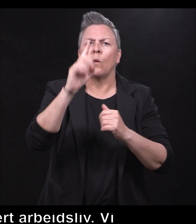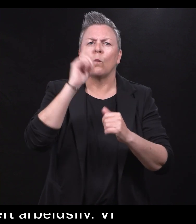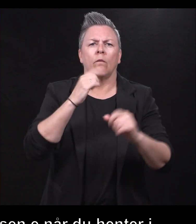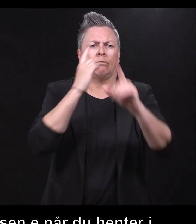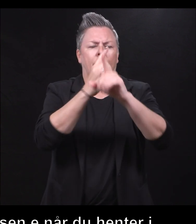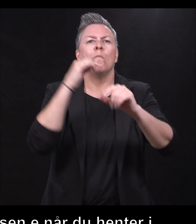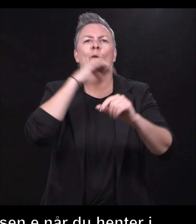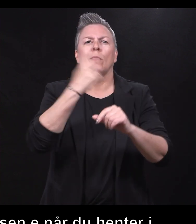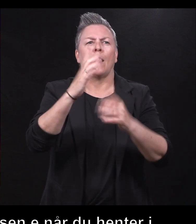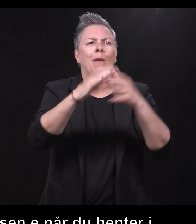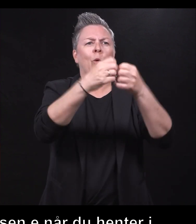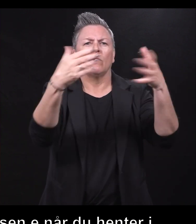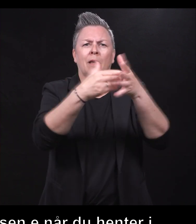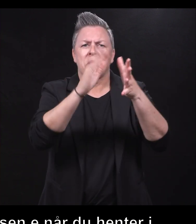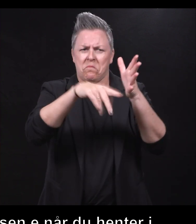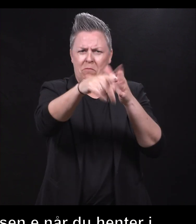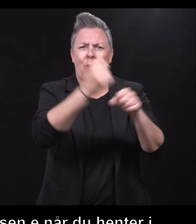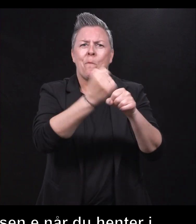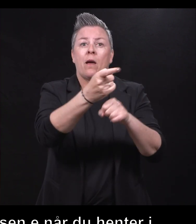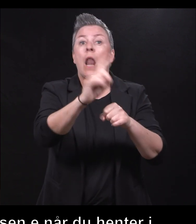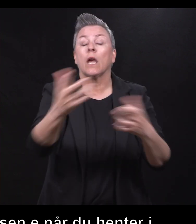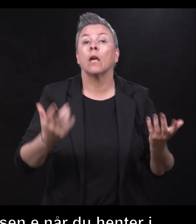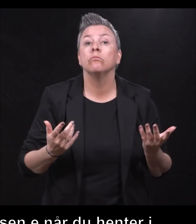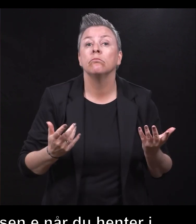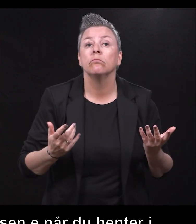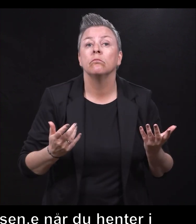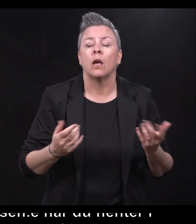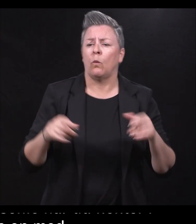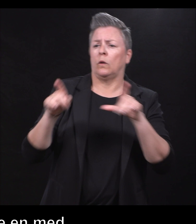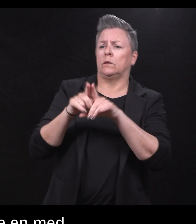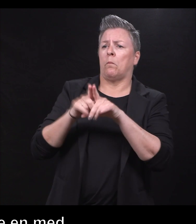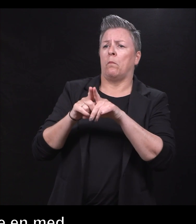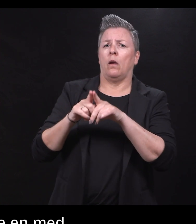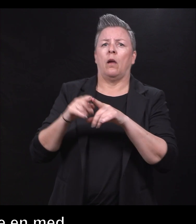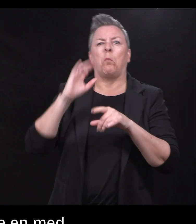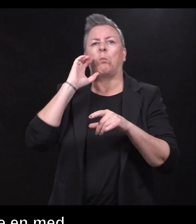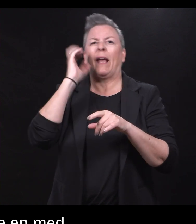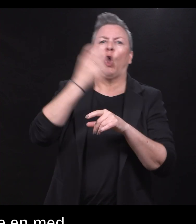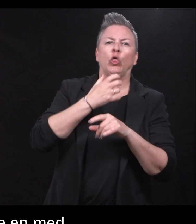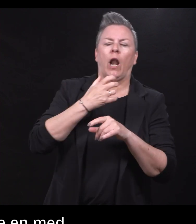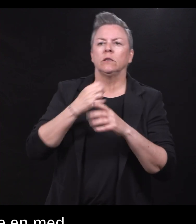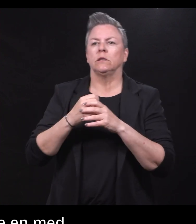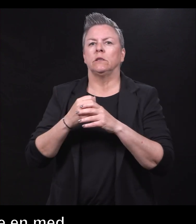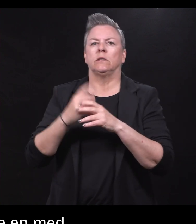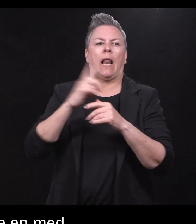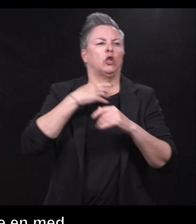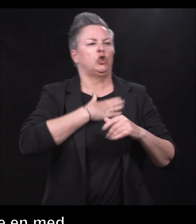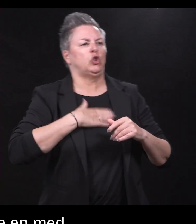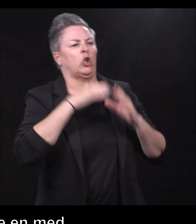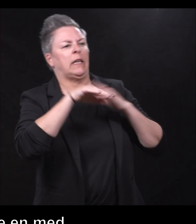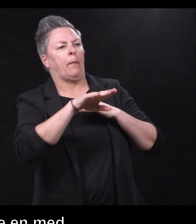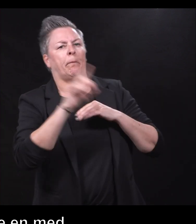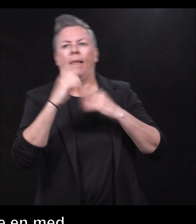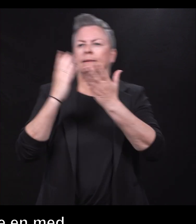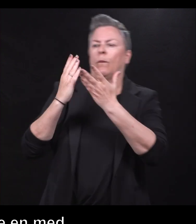utviklingshemming som jobber der eller ikke. Og det samme om det er på McDonalds, om det er på sykehjem, om det er på skole